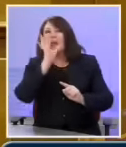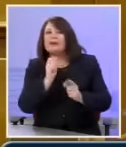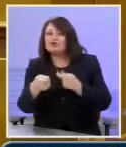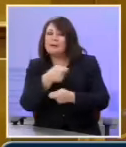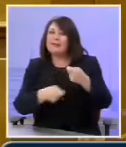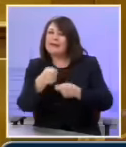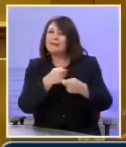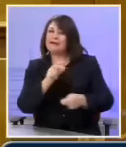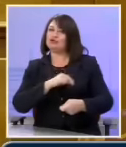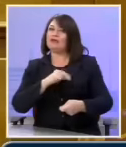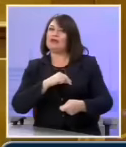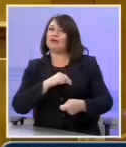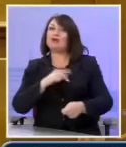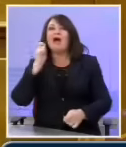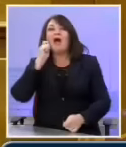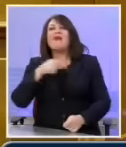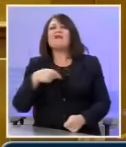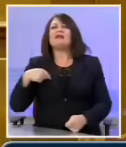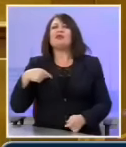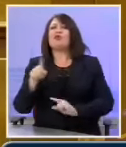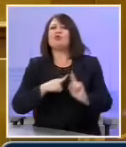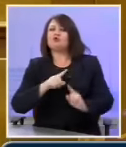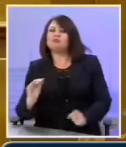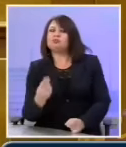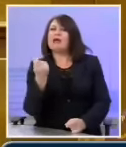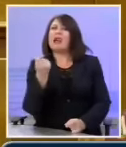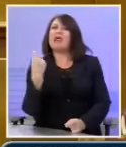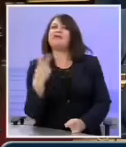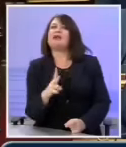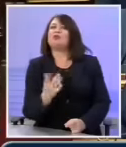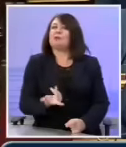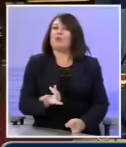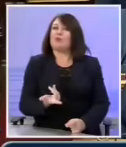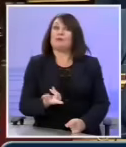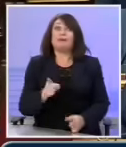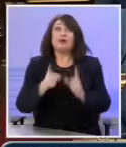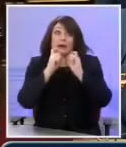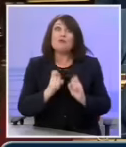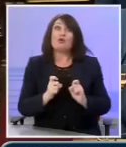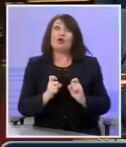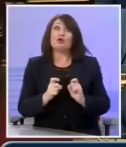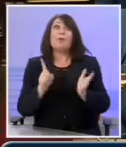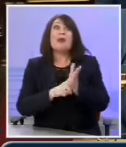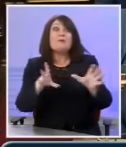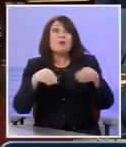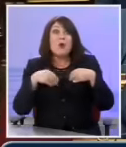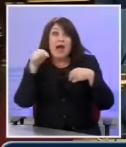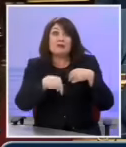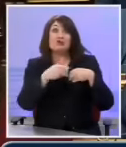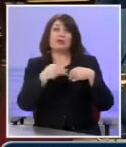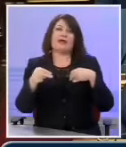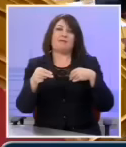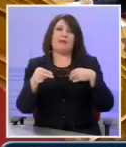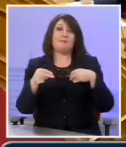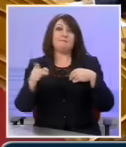ο ωφελούμενος και από πού αποκτήθηκαν τα οικονομικά μέσα της εταιρείας. Δεχθείτε το. Θα